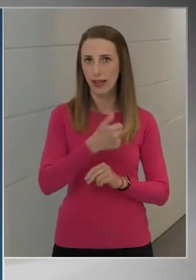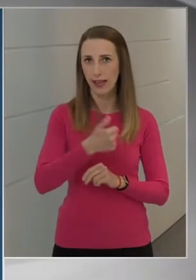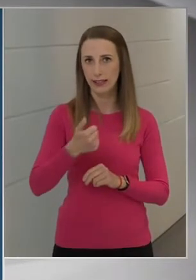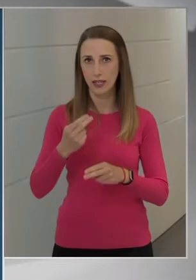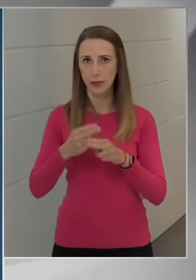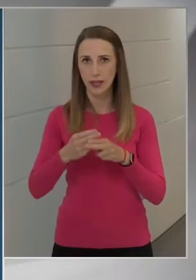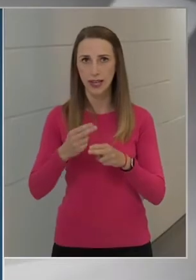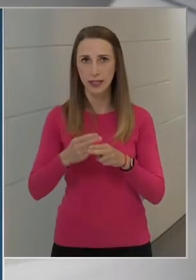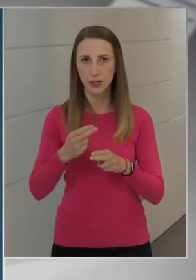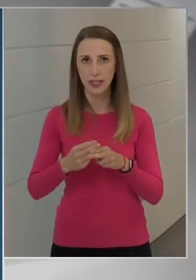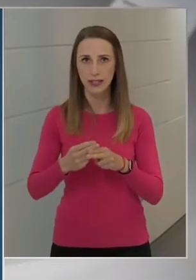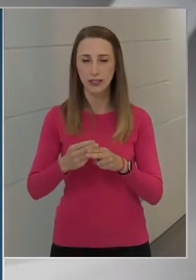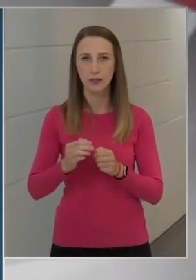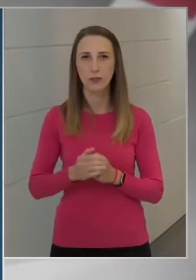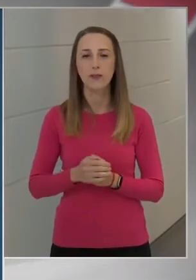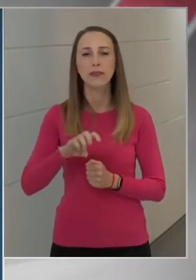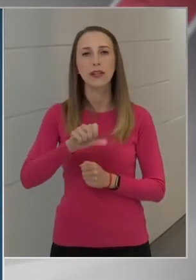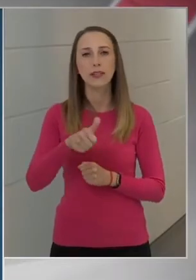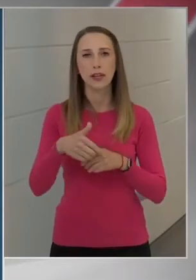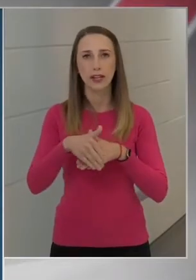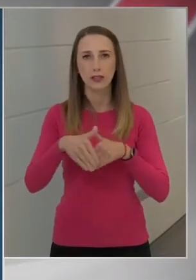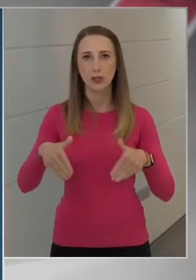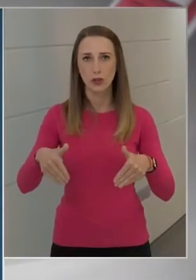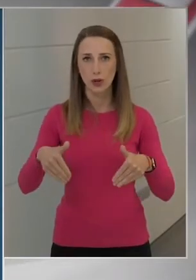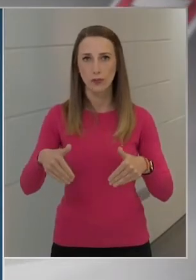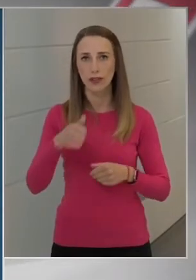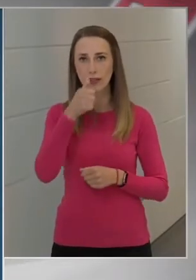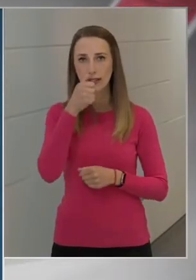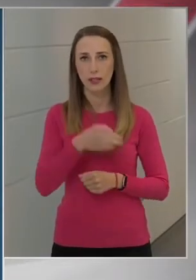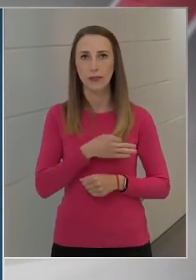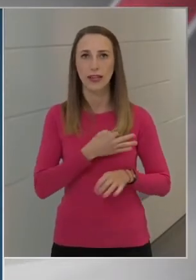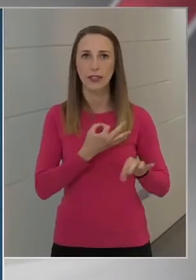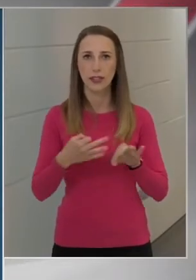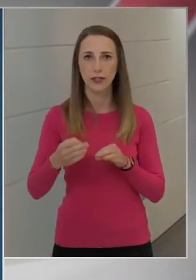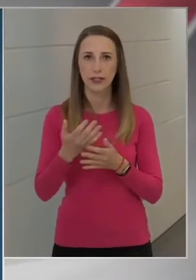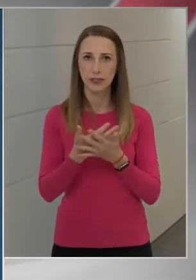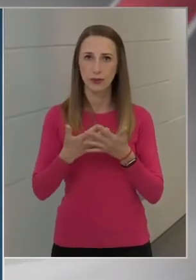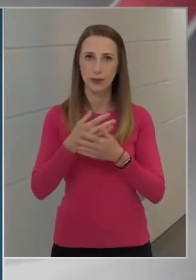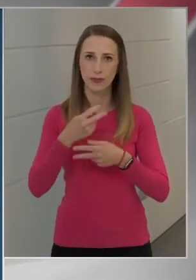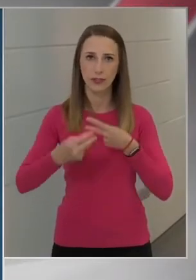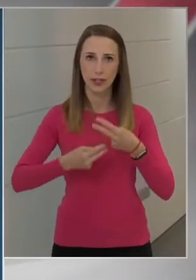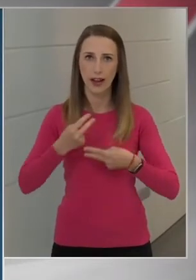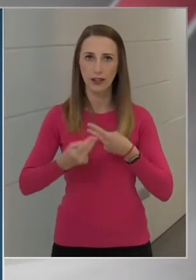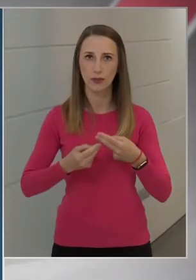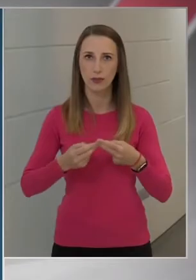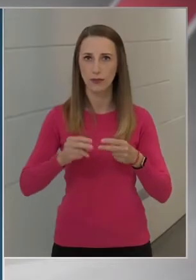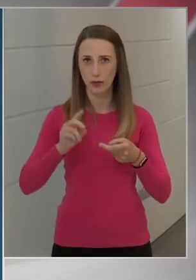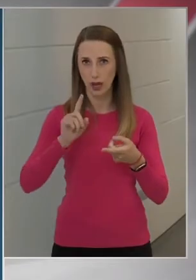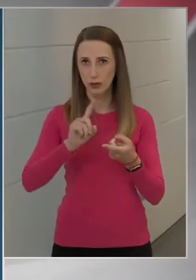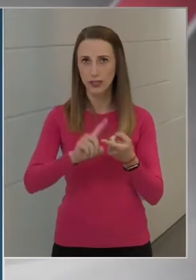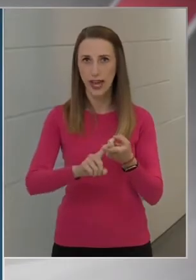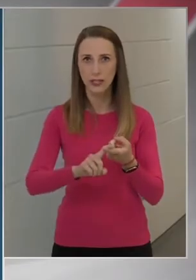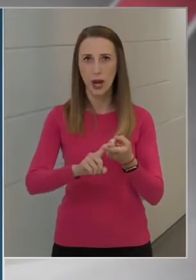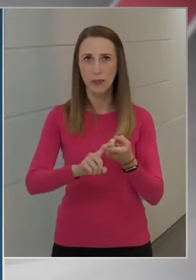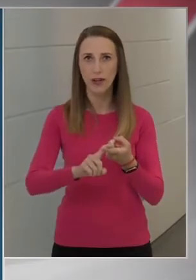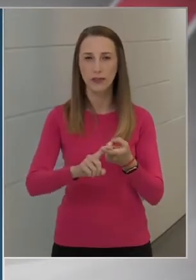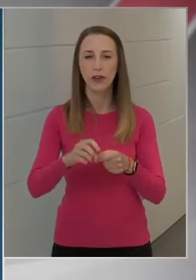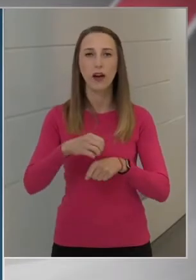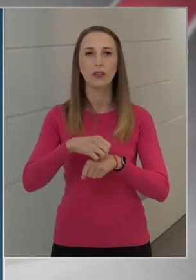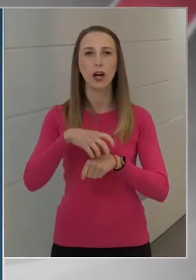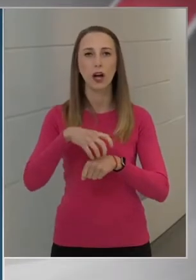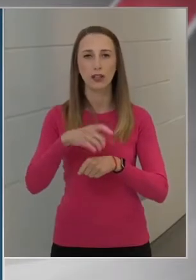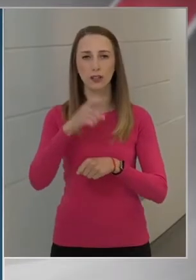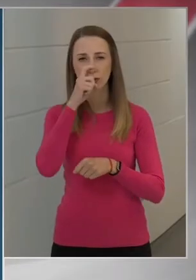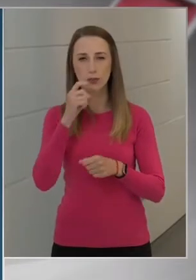betegség, és itt elsősorban a népegészségügyi szűrővizsgálatok vonatkozásában a daganatos,